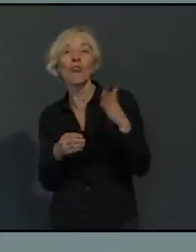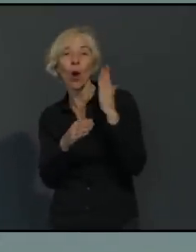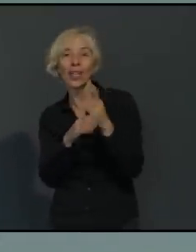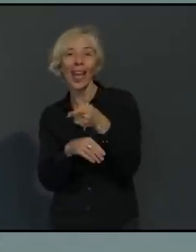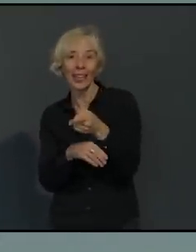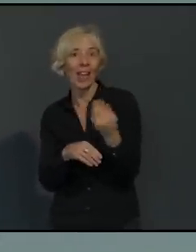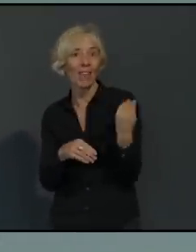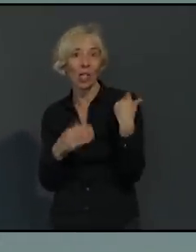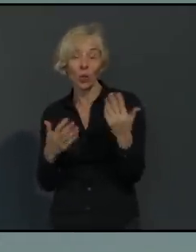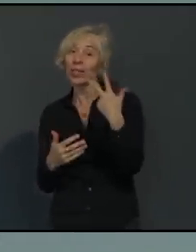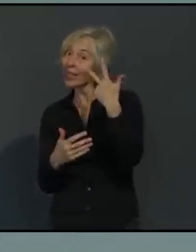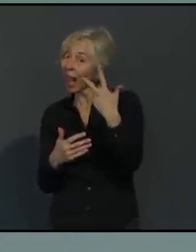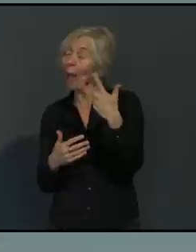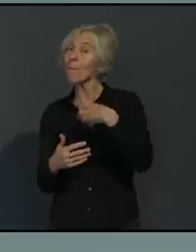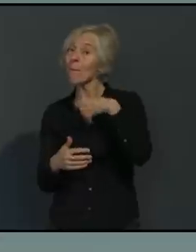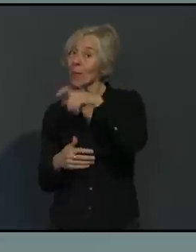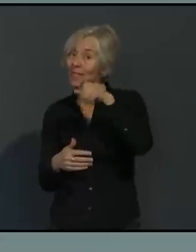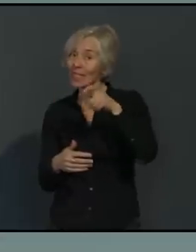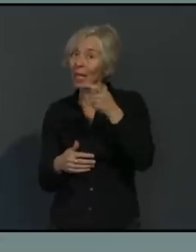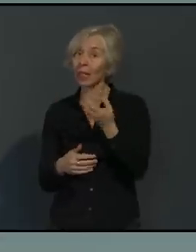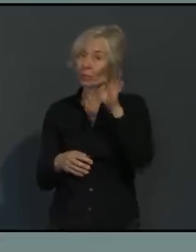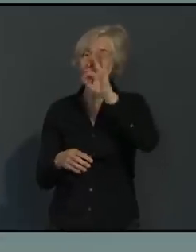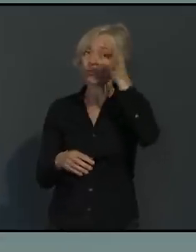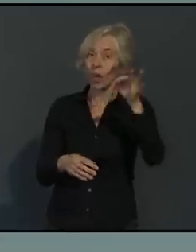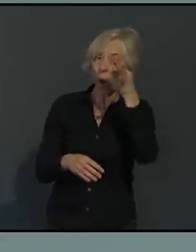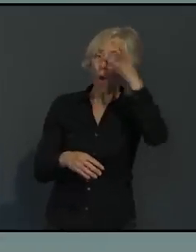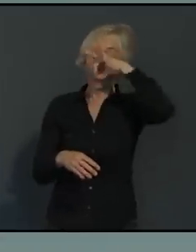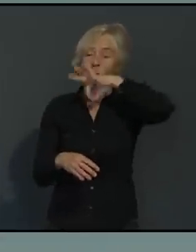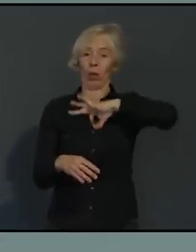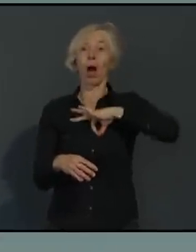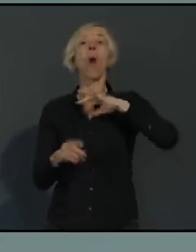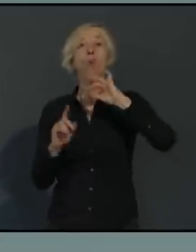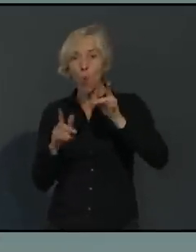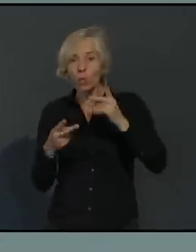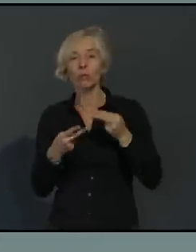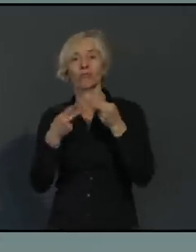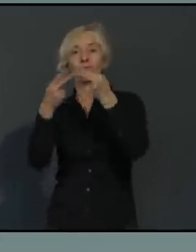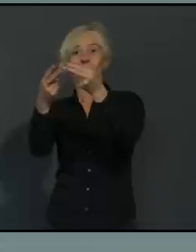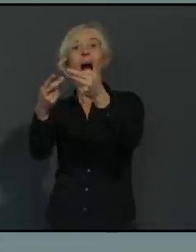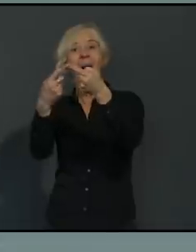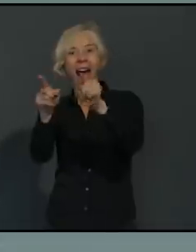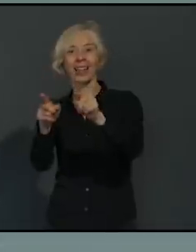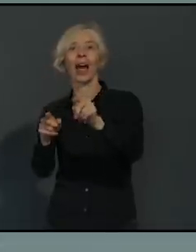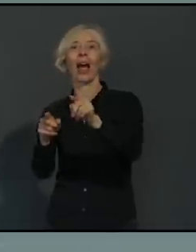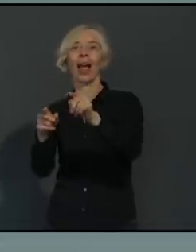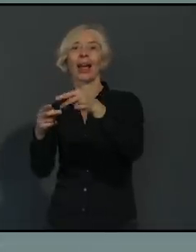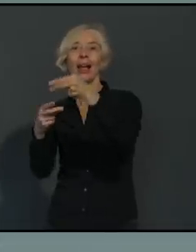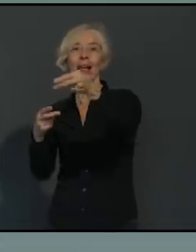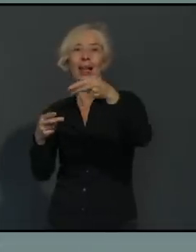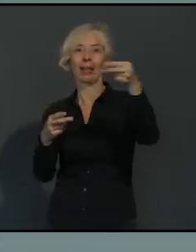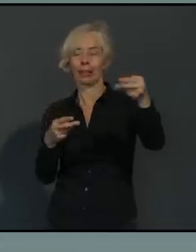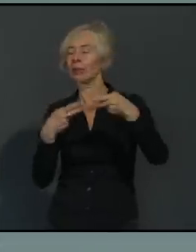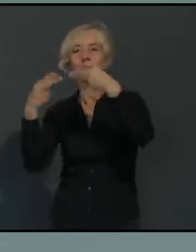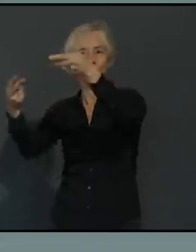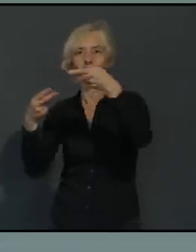Universitätsklinika verlegt. Und ich möchte auch noch ein Wort sagen zum sogenannten DIVI-Register.